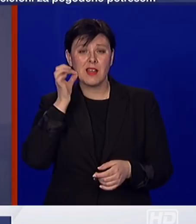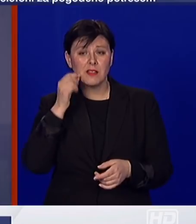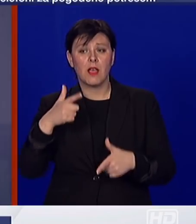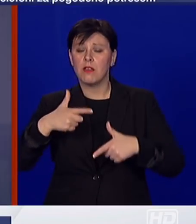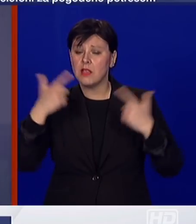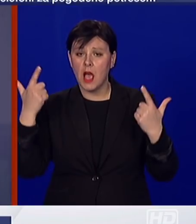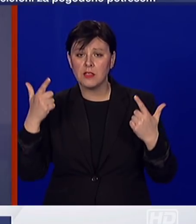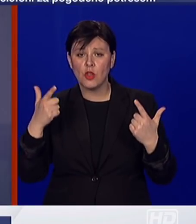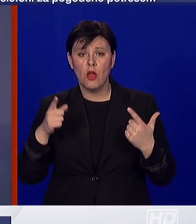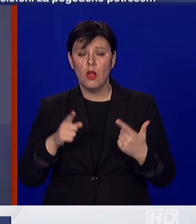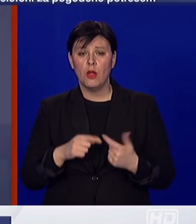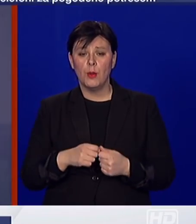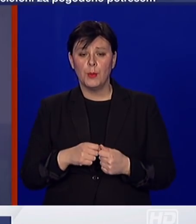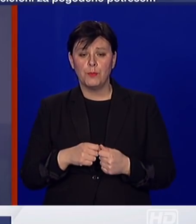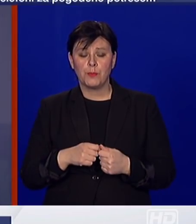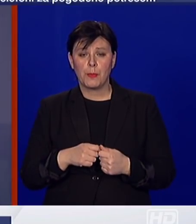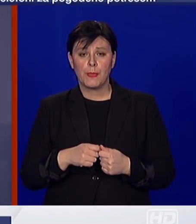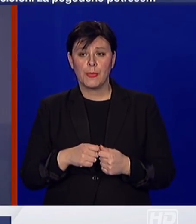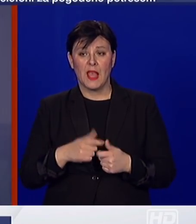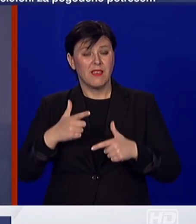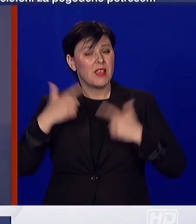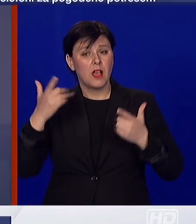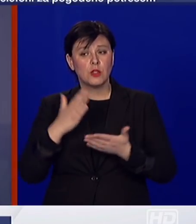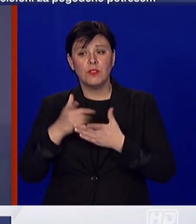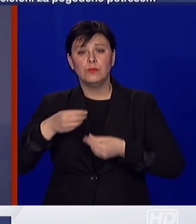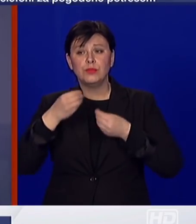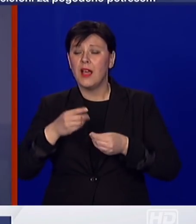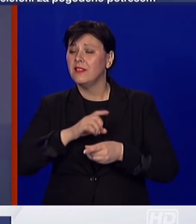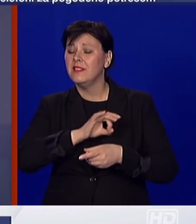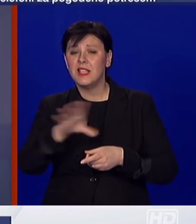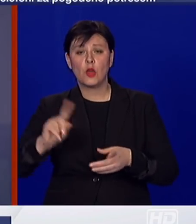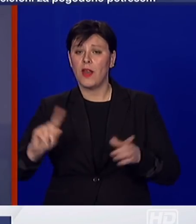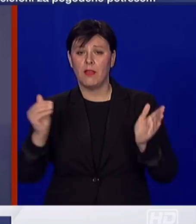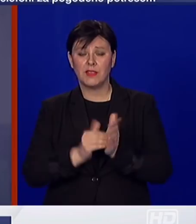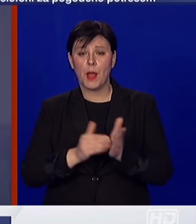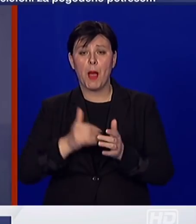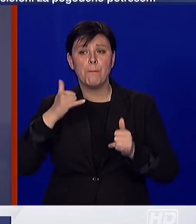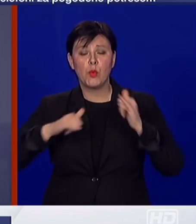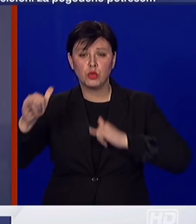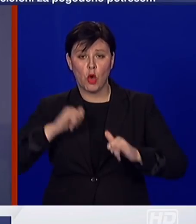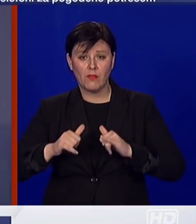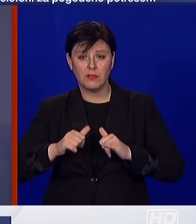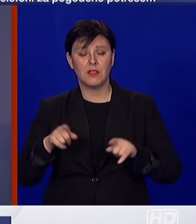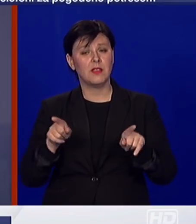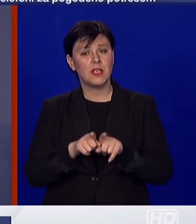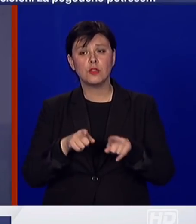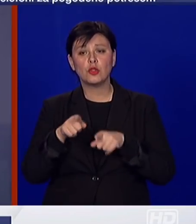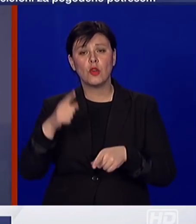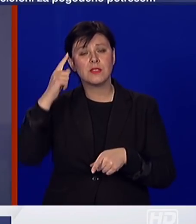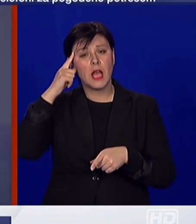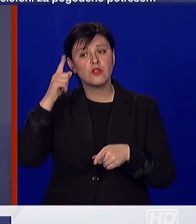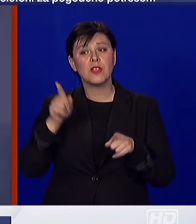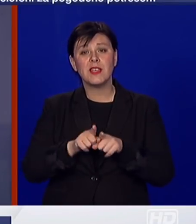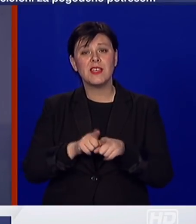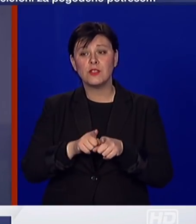nužne potrebe, nitko ne treba putovati, a to se odnosi i na putovanja